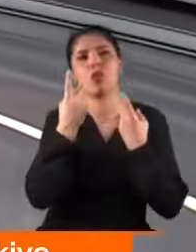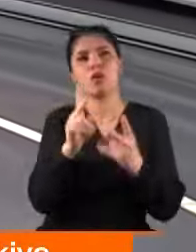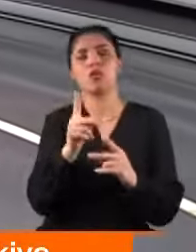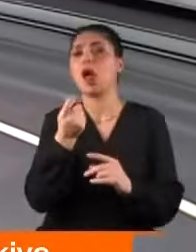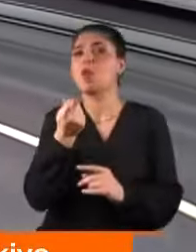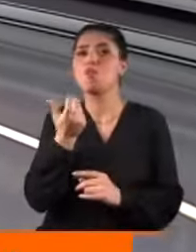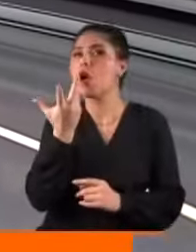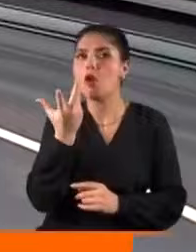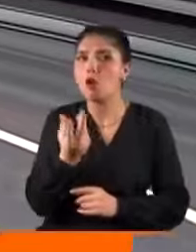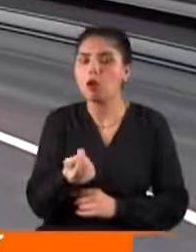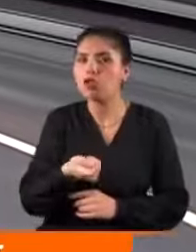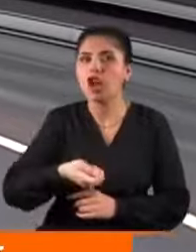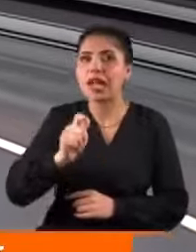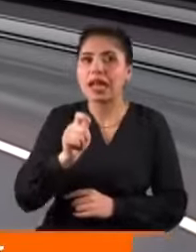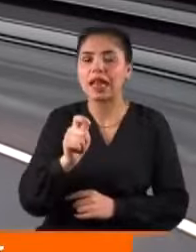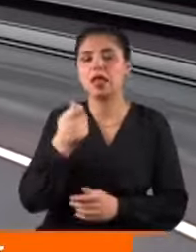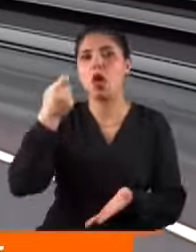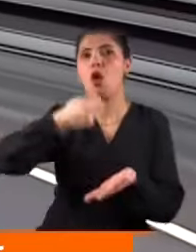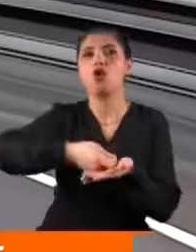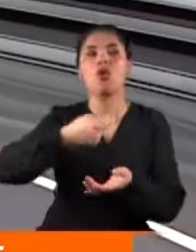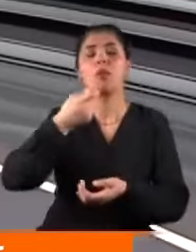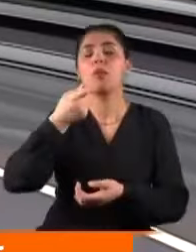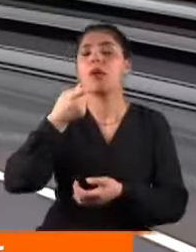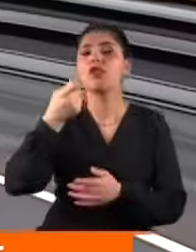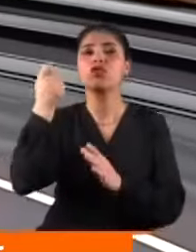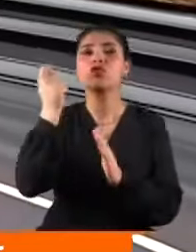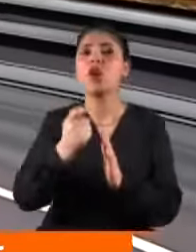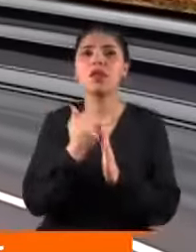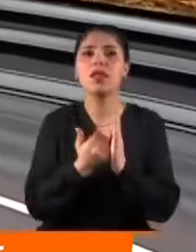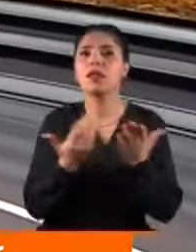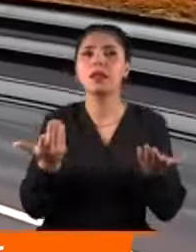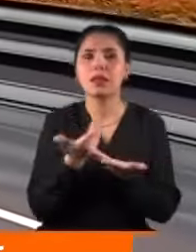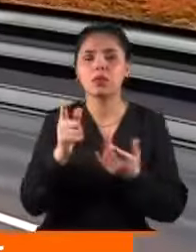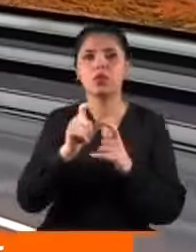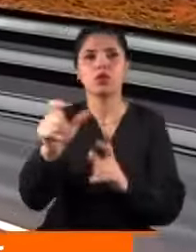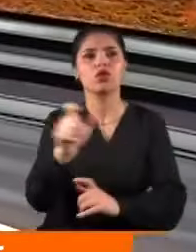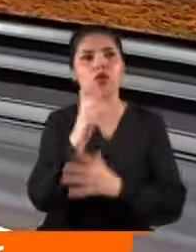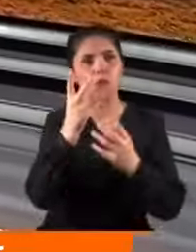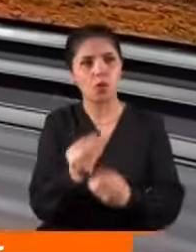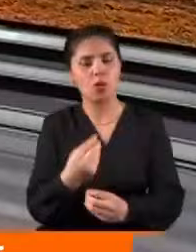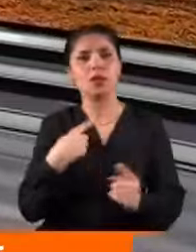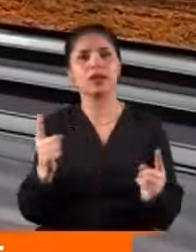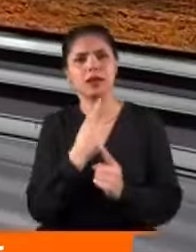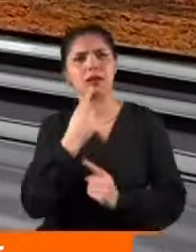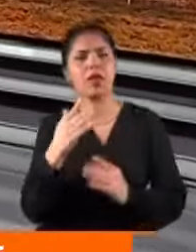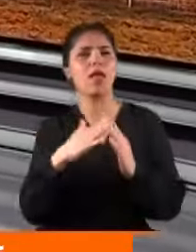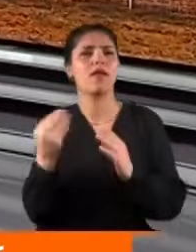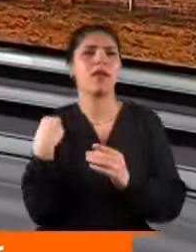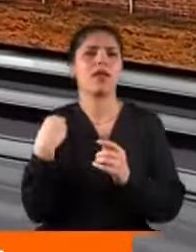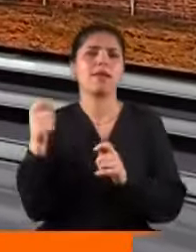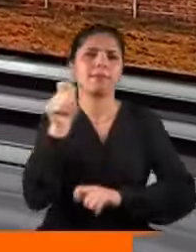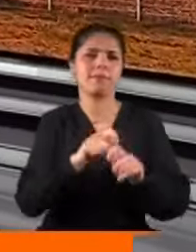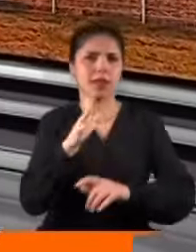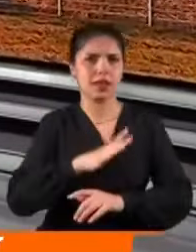Peki tutarı ne olacak bu kredinin ve ödeme şartları nasıl? İşte bu sorularda yanıt buldu. Şunu söyleyebiliriz. Evini yenilemek isteyenlere